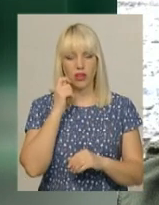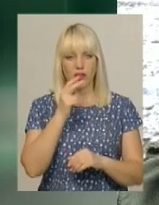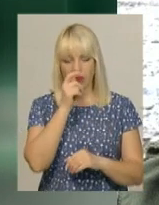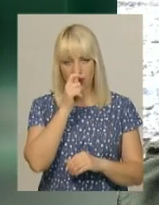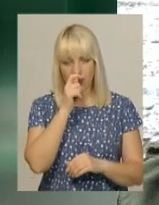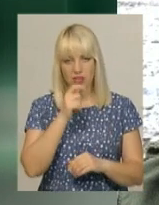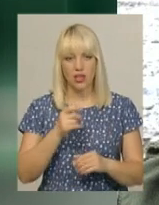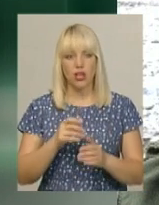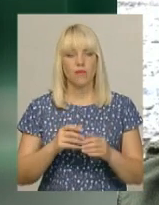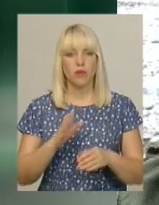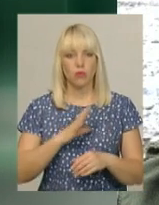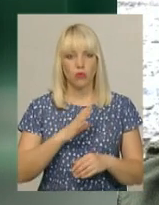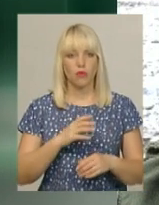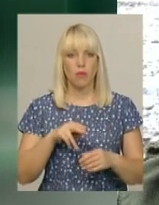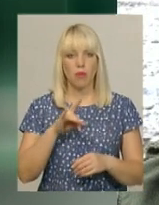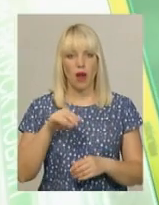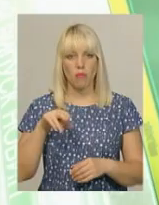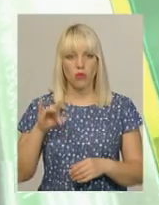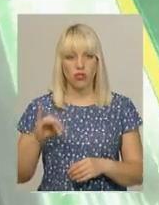у 14-й механізованій бригаді.